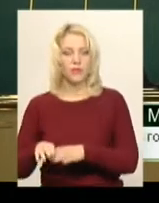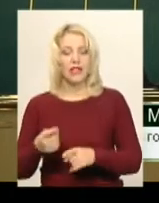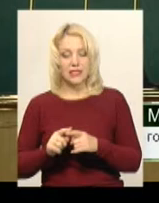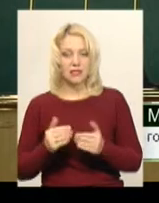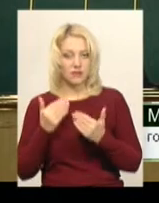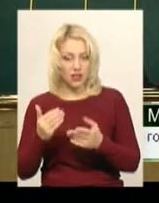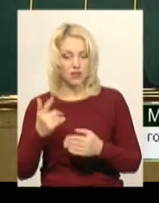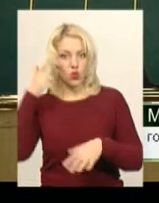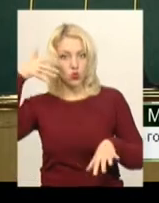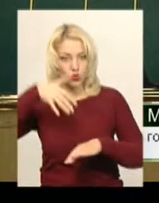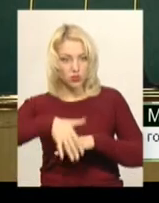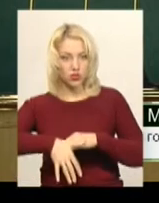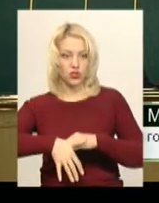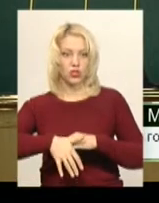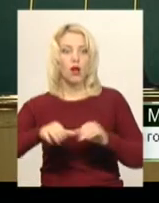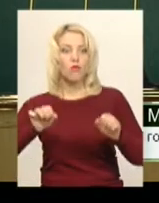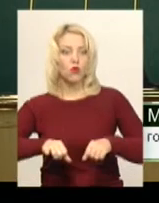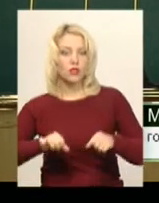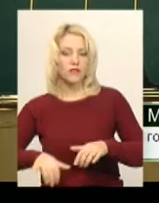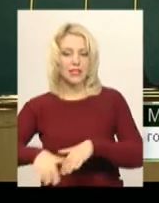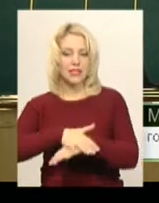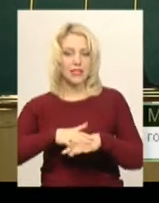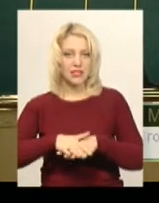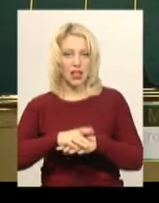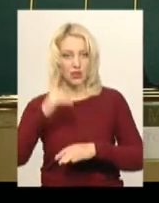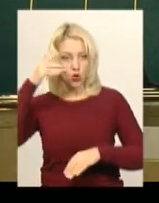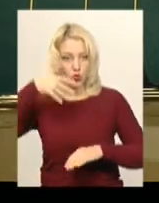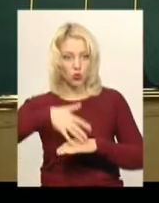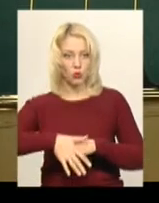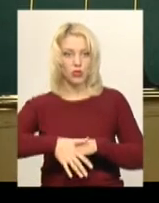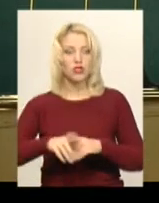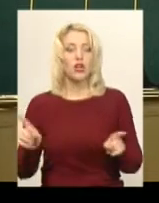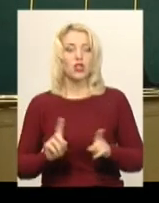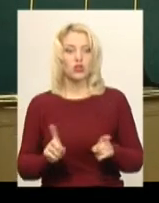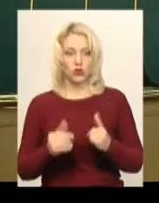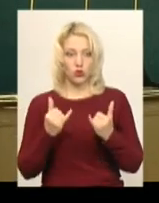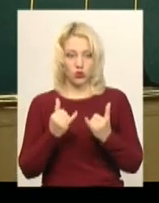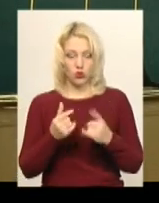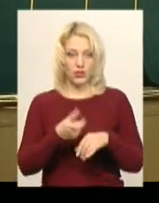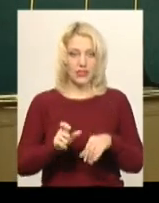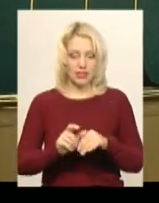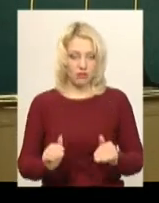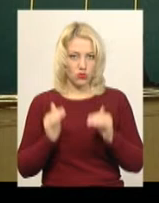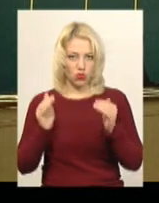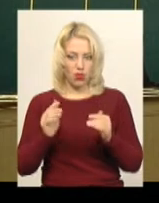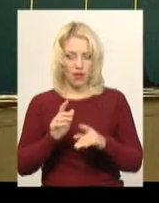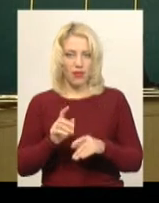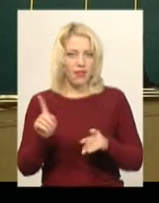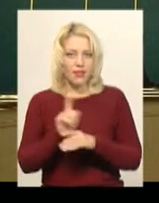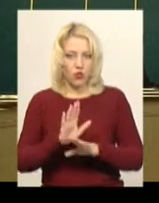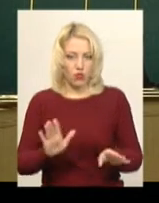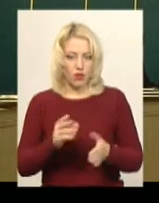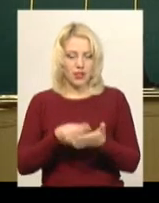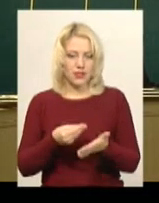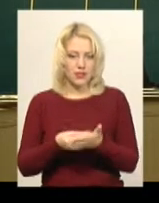розуміючи можливості населення і розуміючи, що сьогодні за висока і неадекватна ціна, яку населенню буде